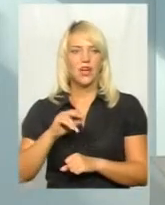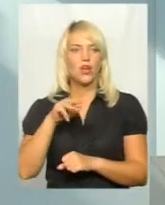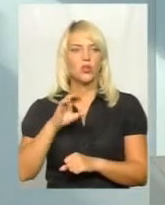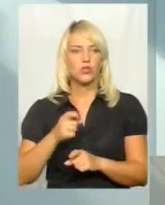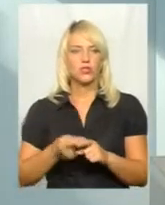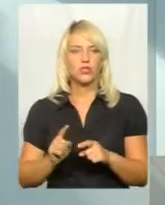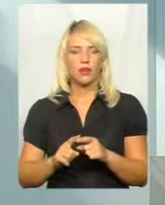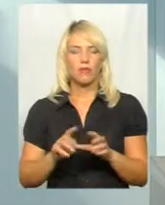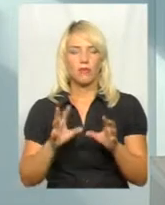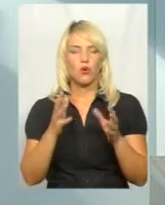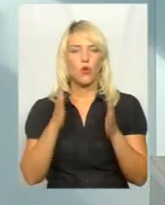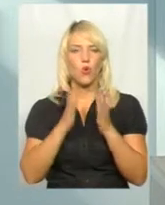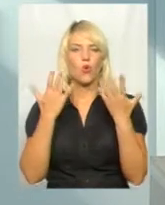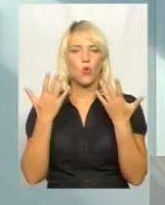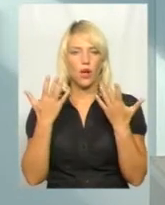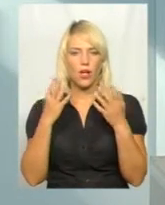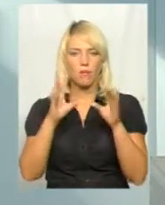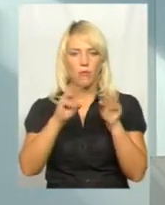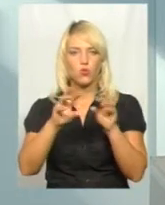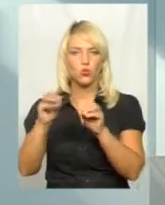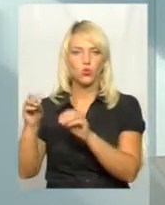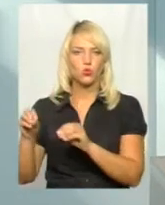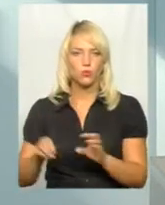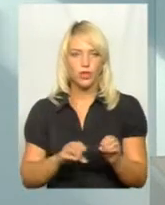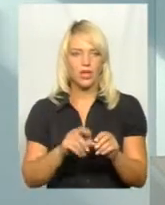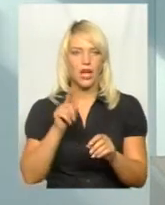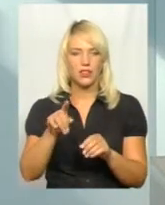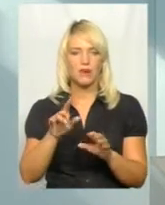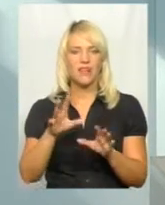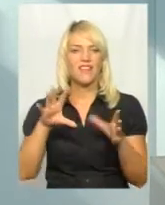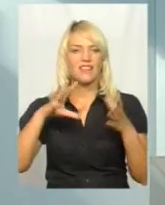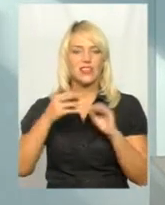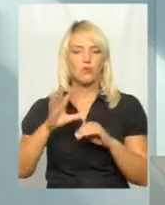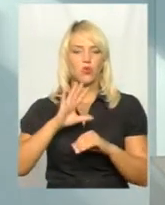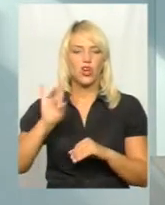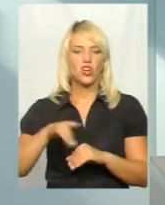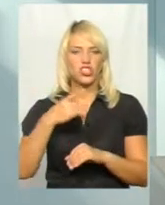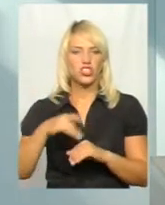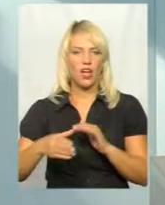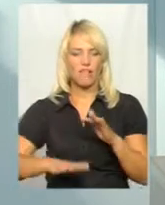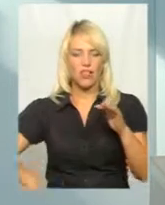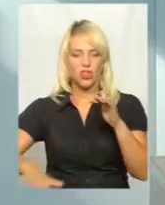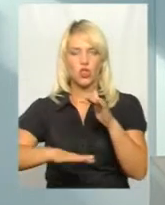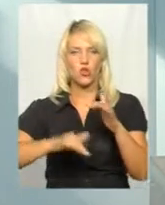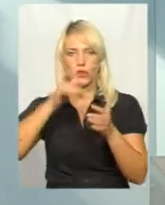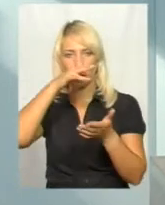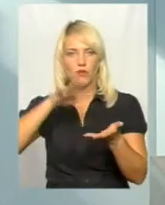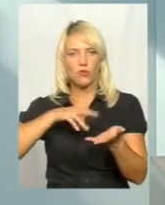Це почупати ручками, все. А там взагалі проіржавіле дно було. Неможливо було пройти там